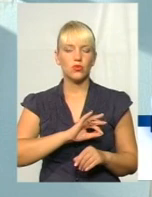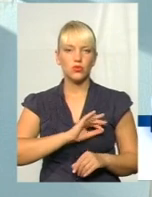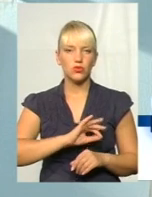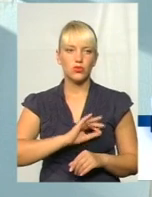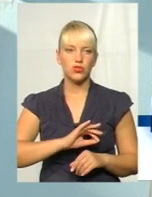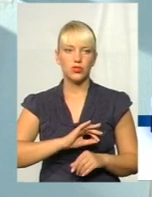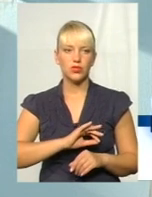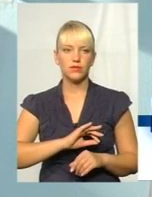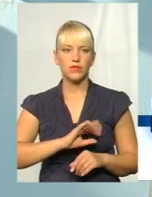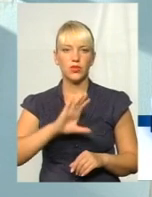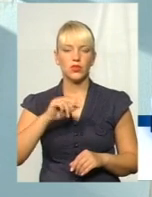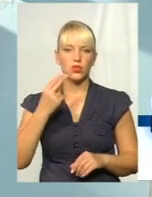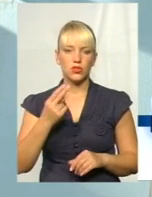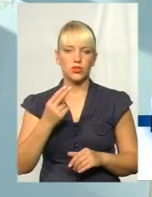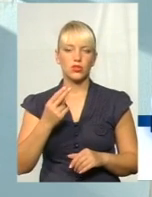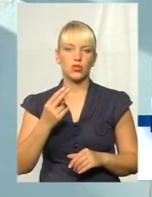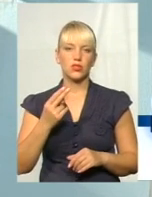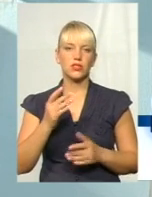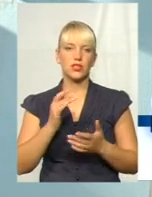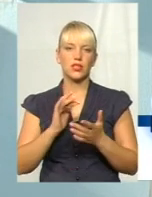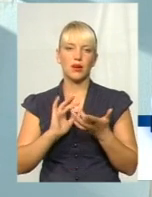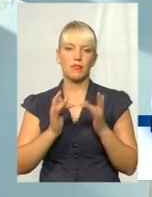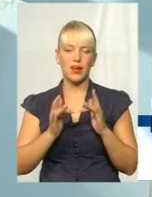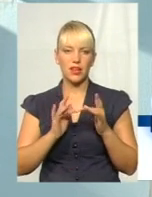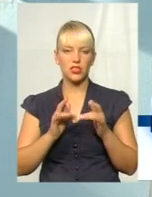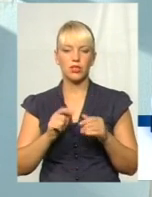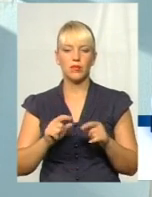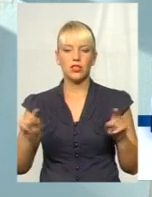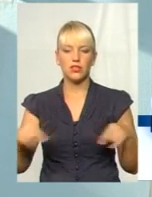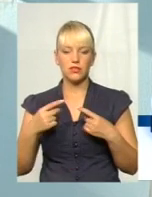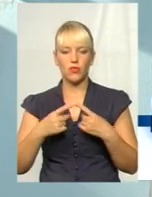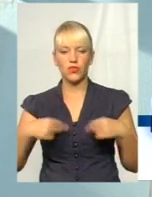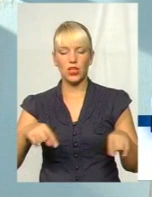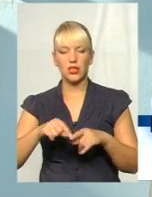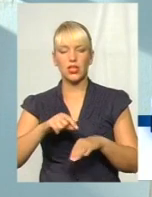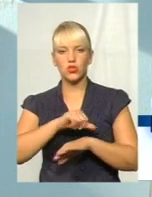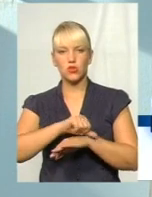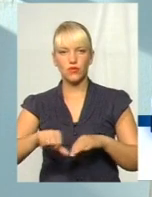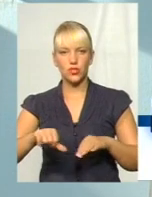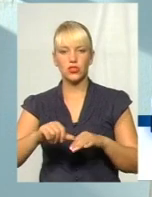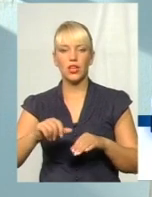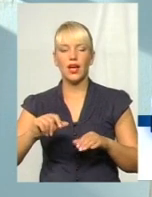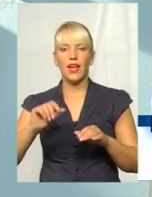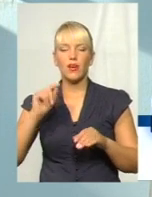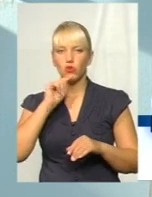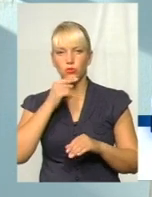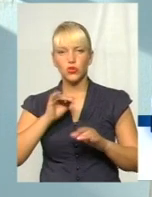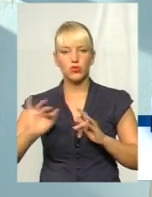соцмережами, створено нашим відділом зовнішньоекономічної діяльності, сторінка мережі Facebook,